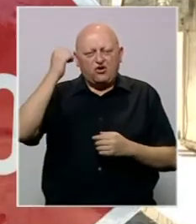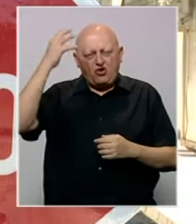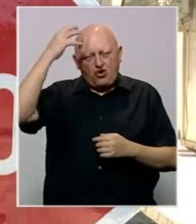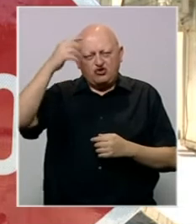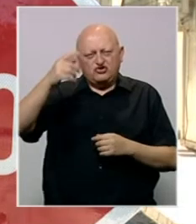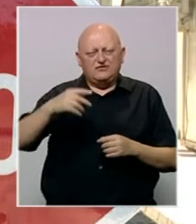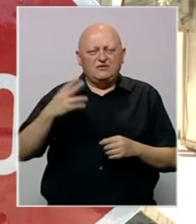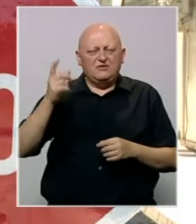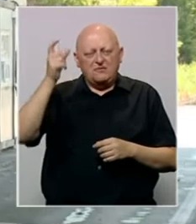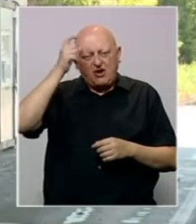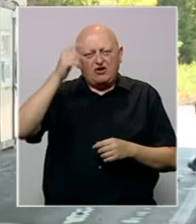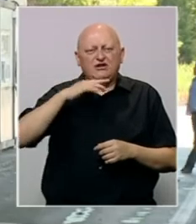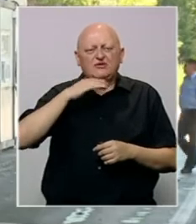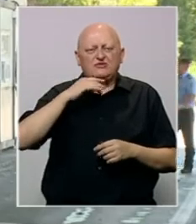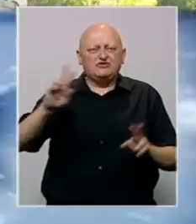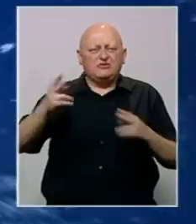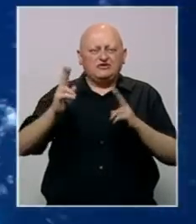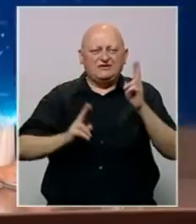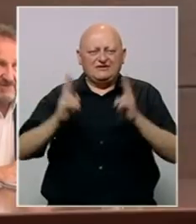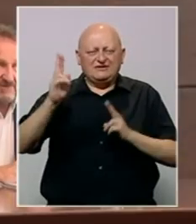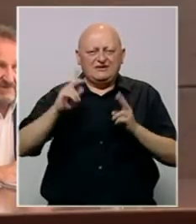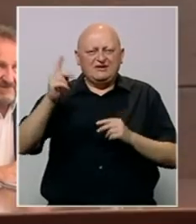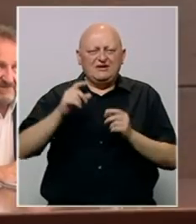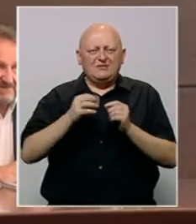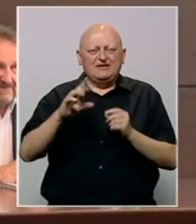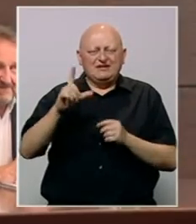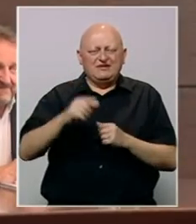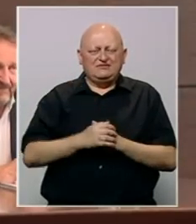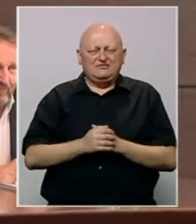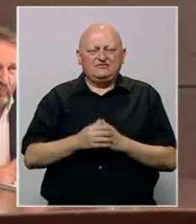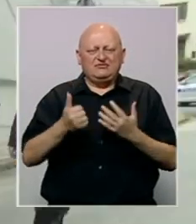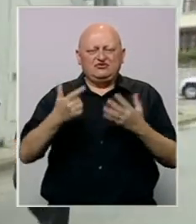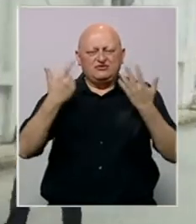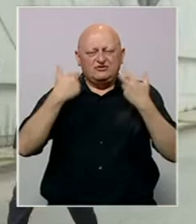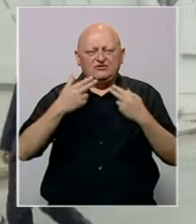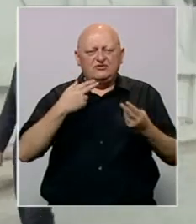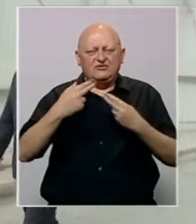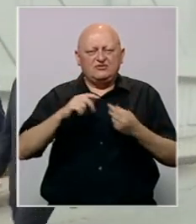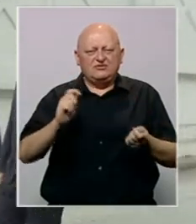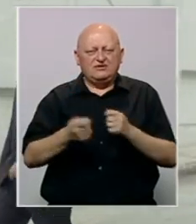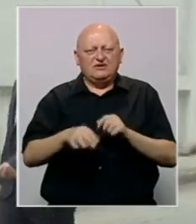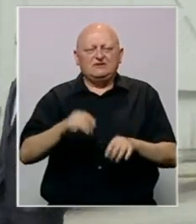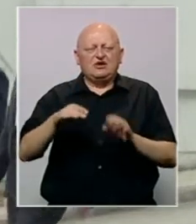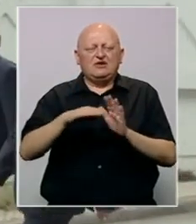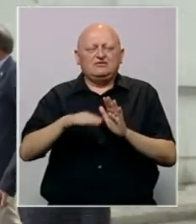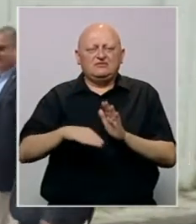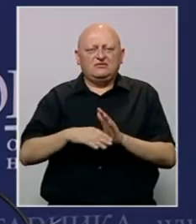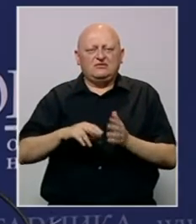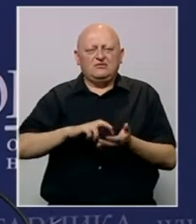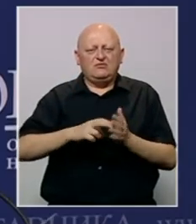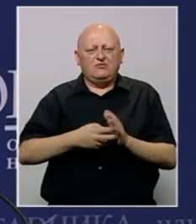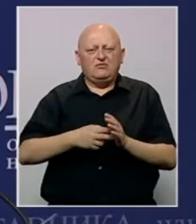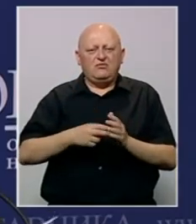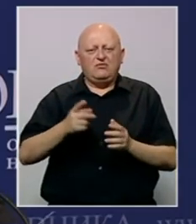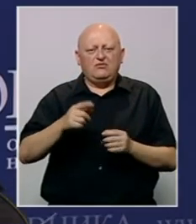zvaničnici Beograda i Prištine pozvani na sastanak u Brisel. Šest sedmica za dogovor o izmjenama izbornog zakona, političari